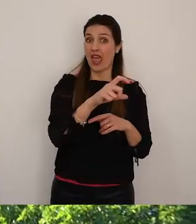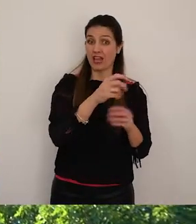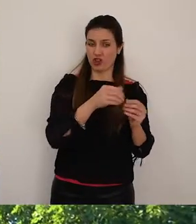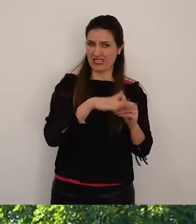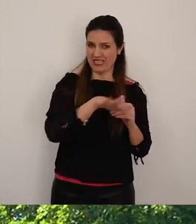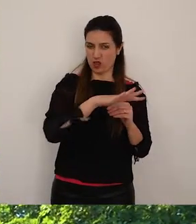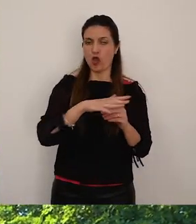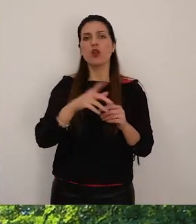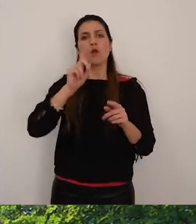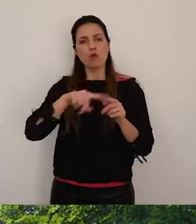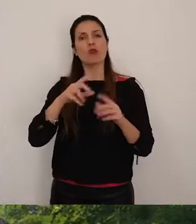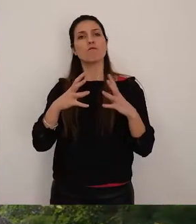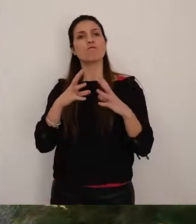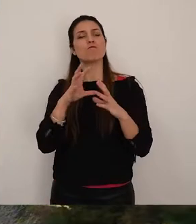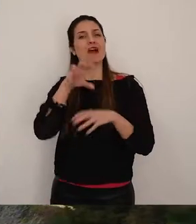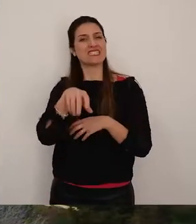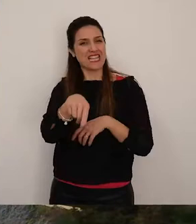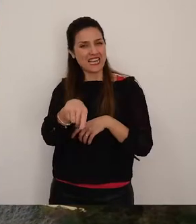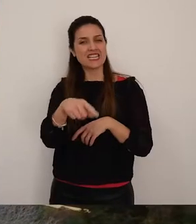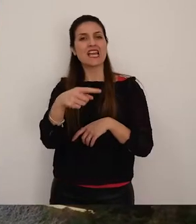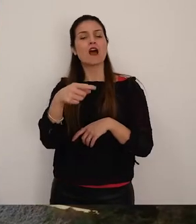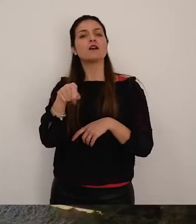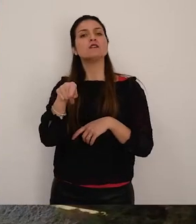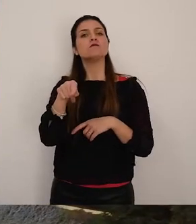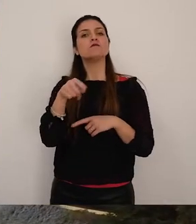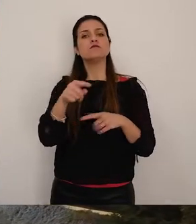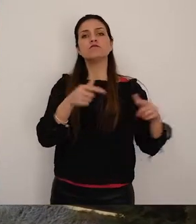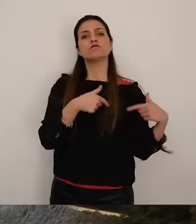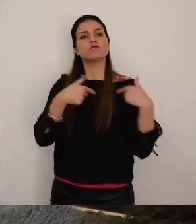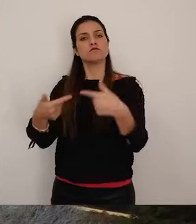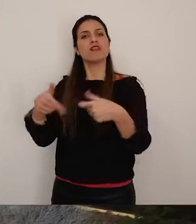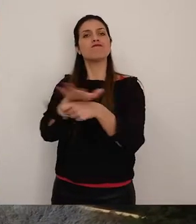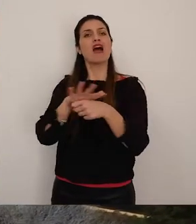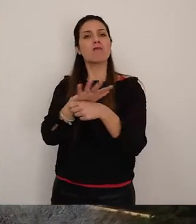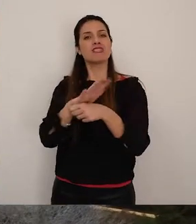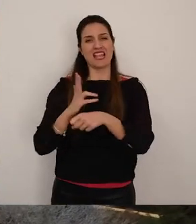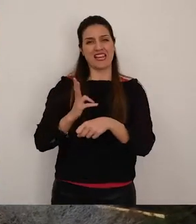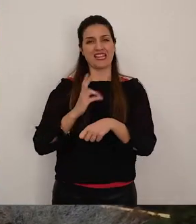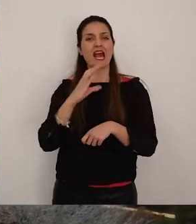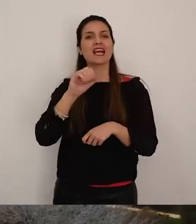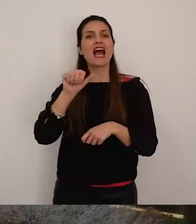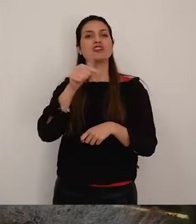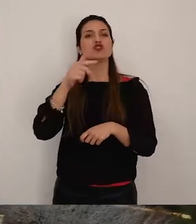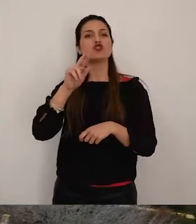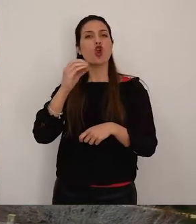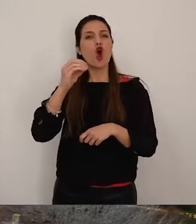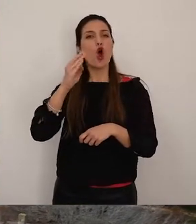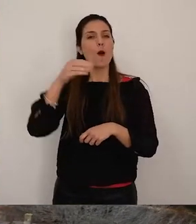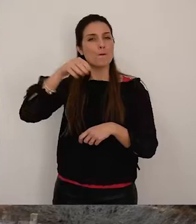famiglia castro mediano per poi passare a varie famiglie di spicco del territorio come i baroni lubelli di serrano